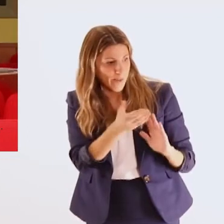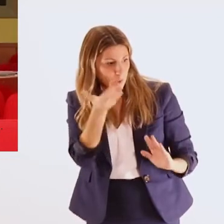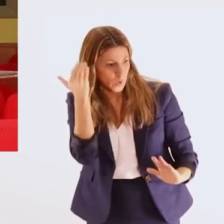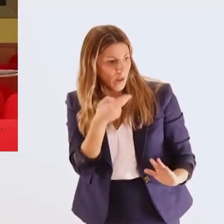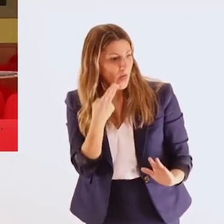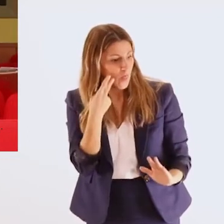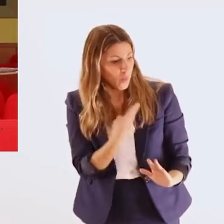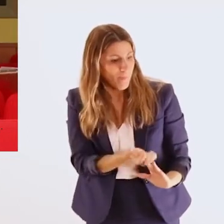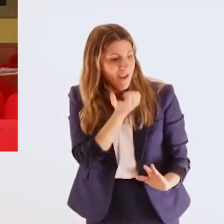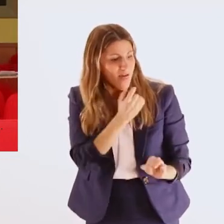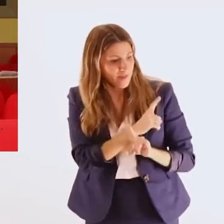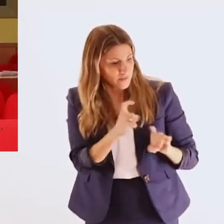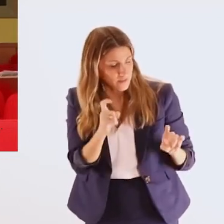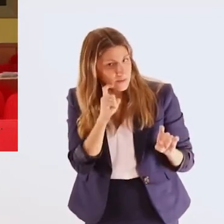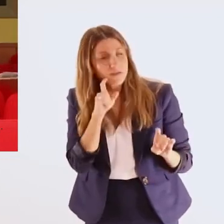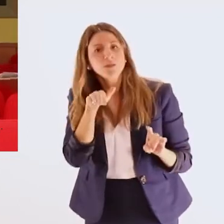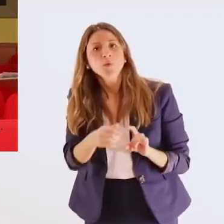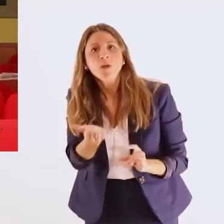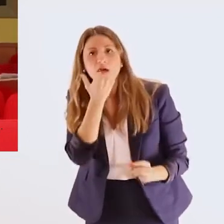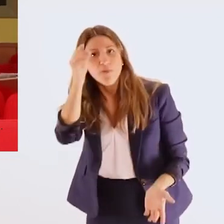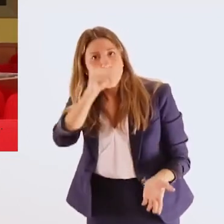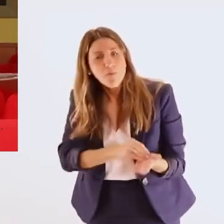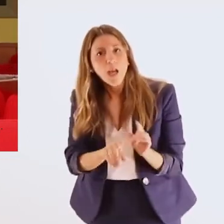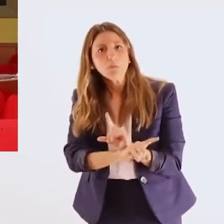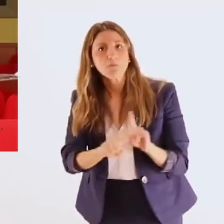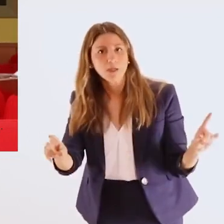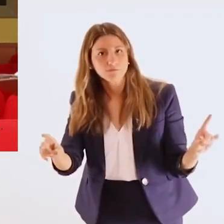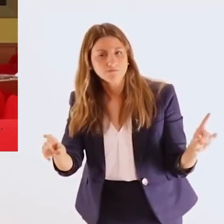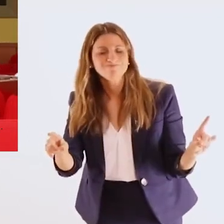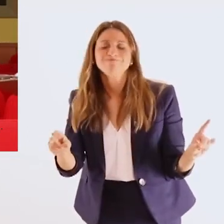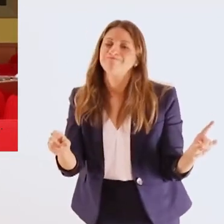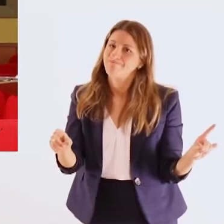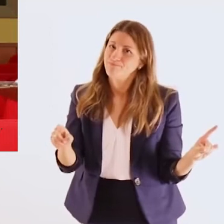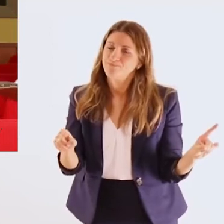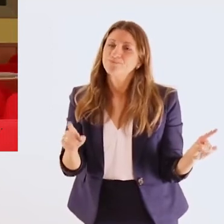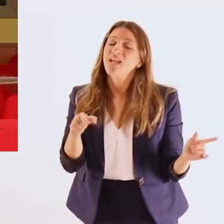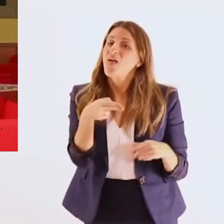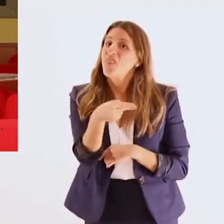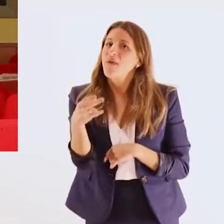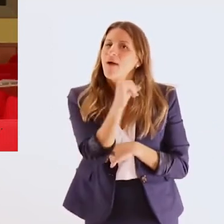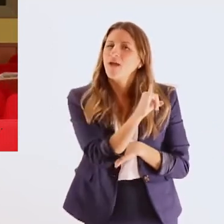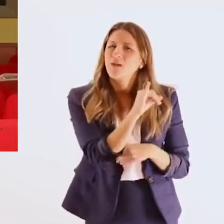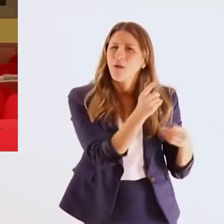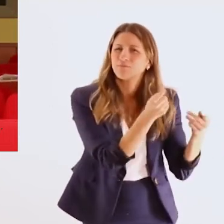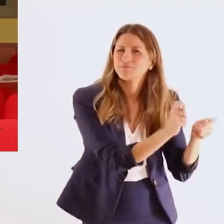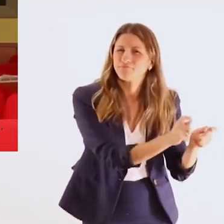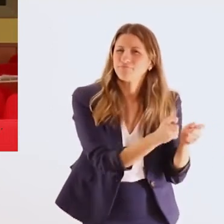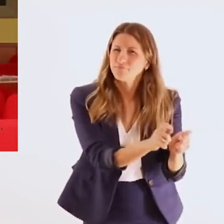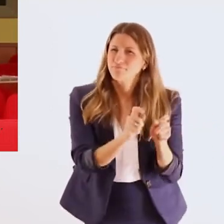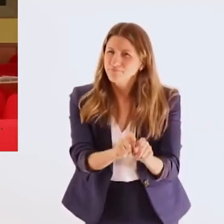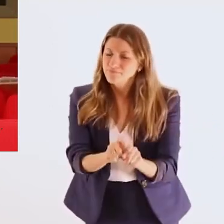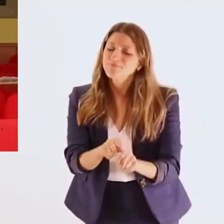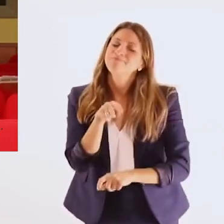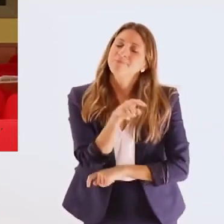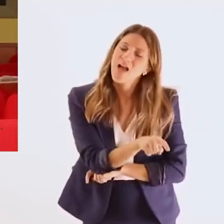αυτό θα έπρεπε να στηριχτεί η νέα πολιτική αποϊδρυματοποίηση για να αποφύγουν τα λάθη που κάνανε θα πρέπει να